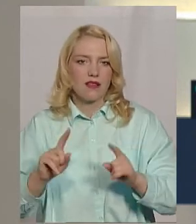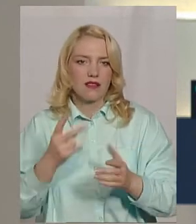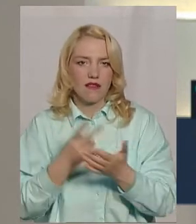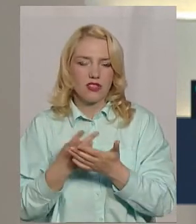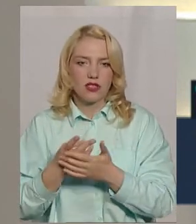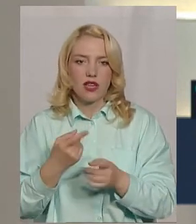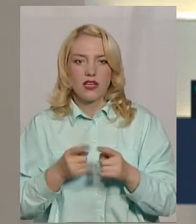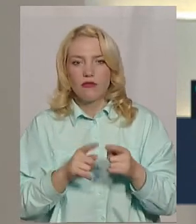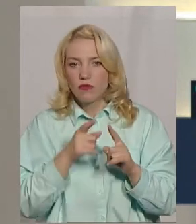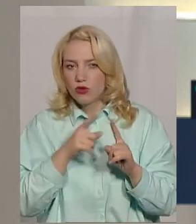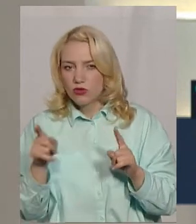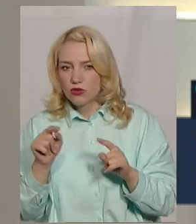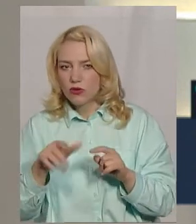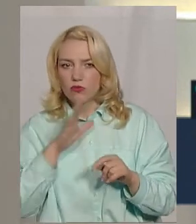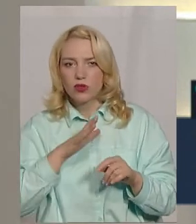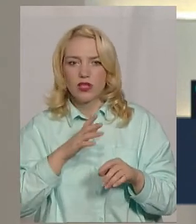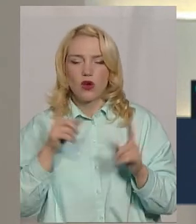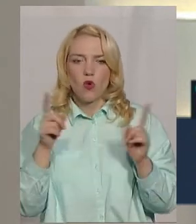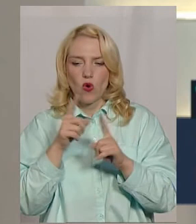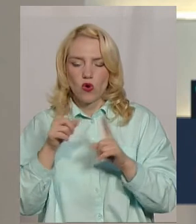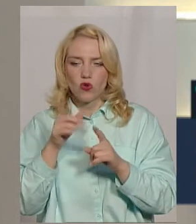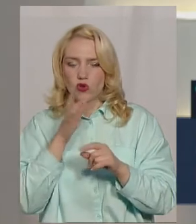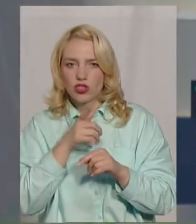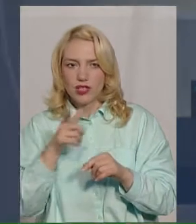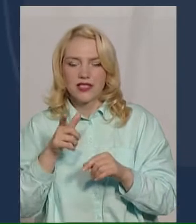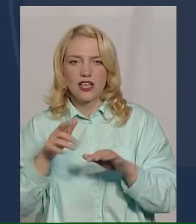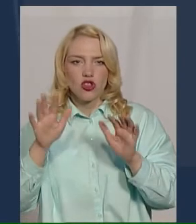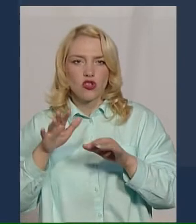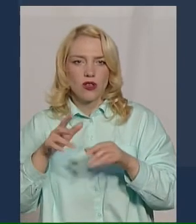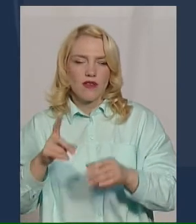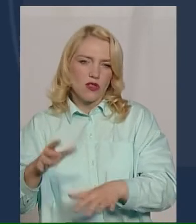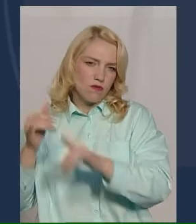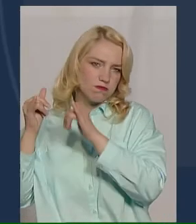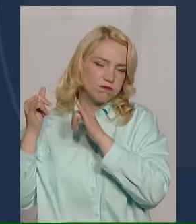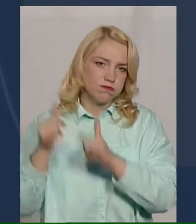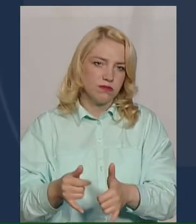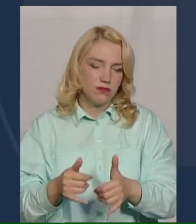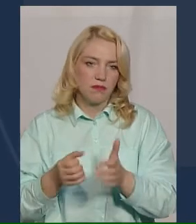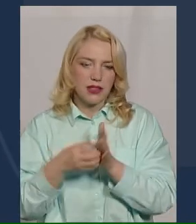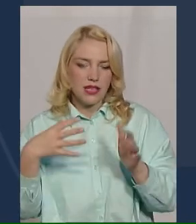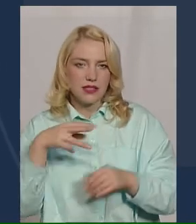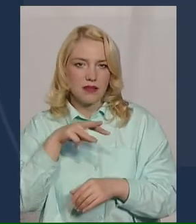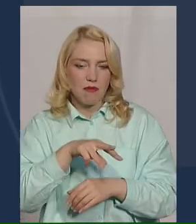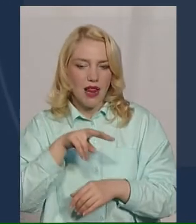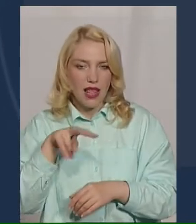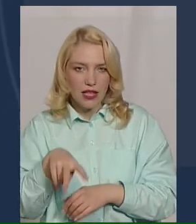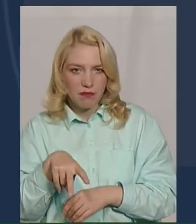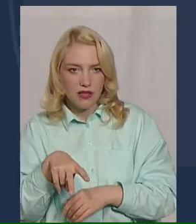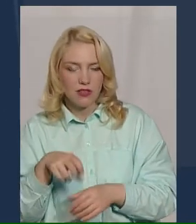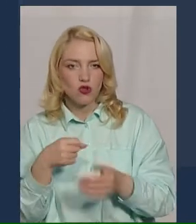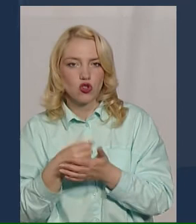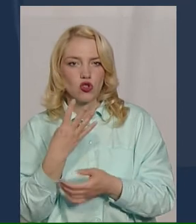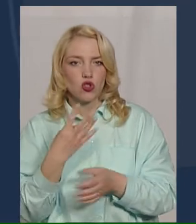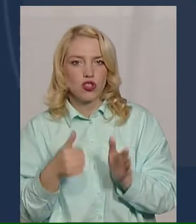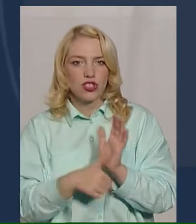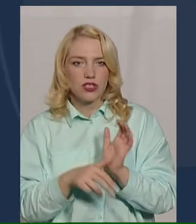протягом цього періоду шли коротечесні дощі, які стягали критерію значність від 15 до 46